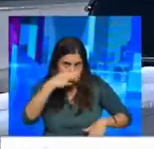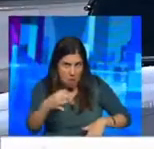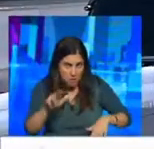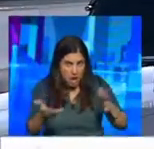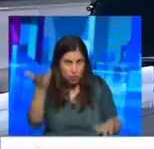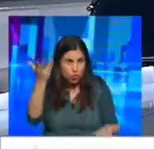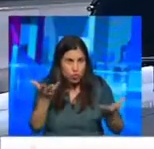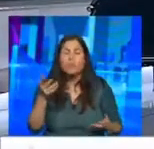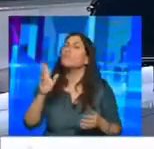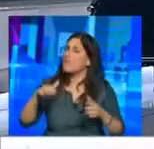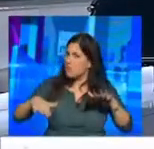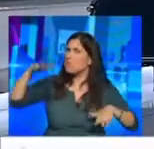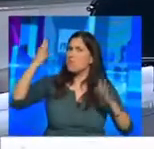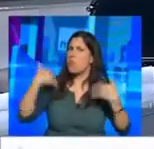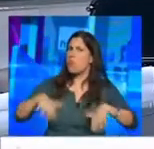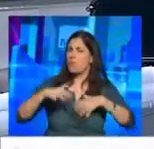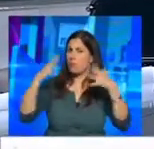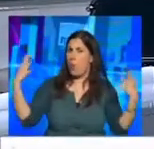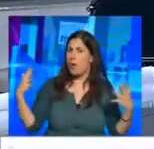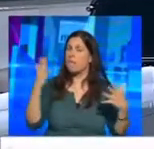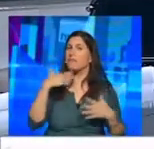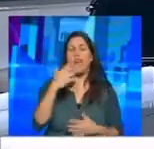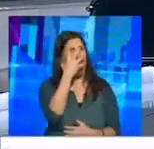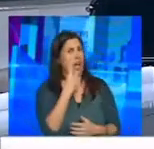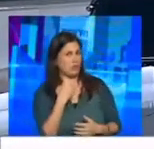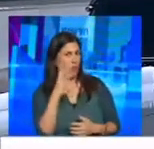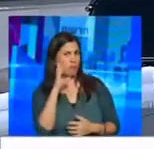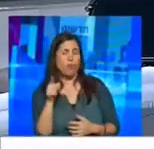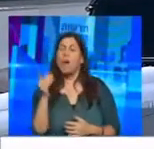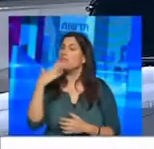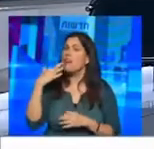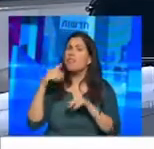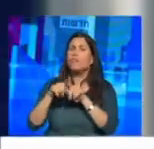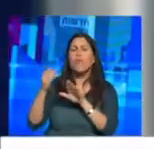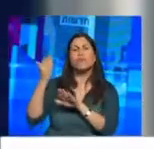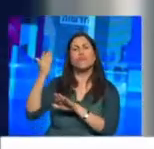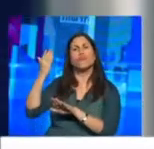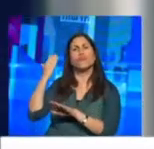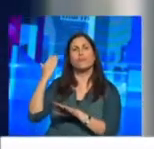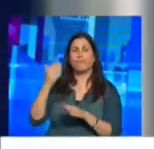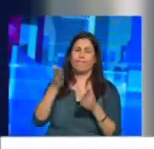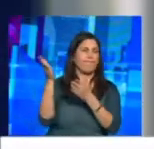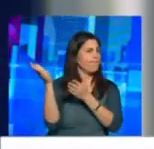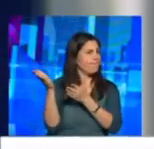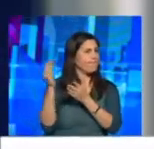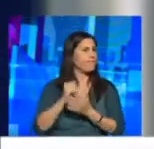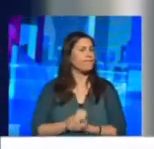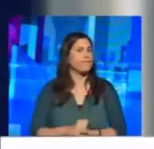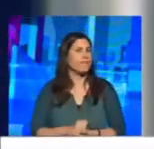יש פערים מאוד מאוד גדולים מדינת ישראל מפגרת מאחור זה צערי הרב